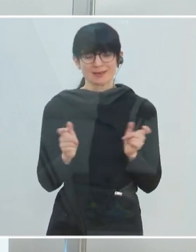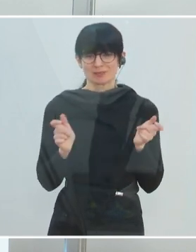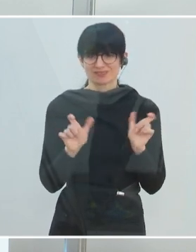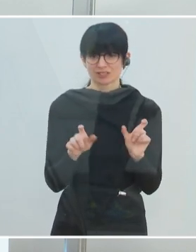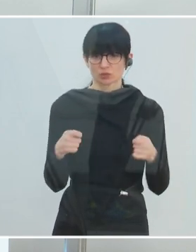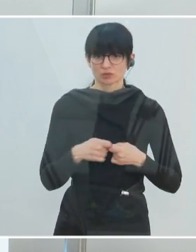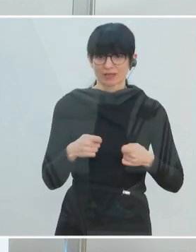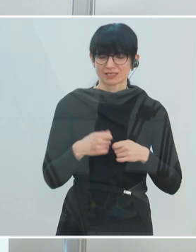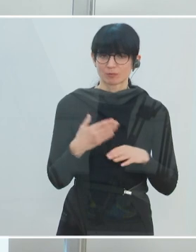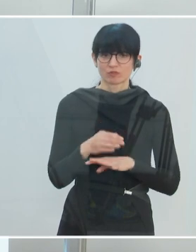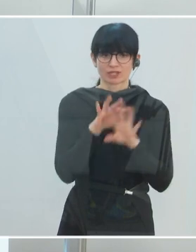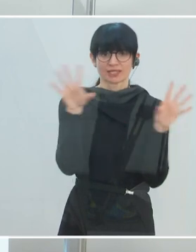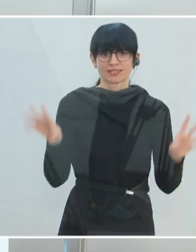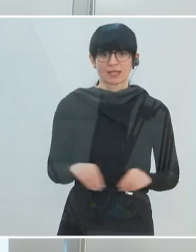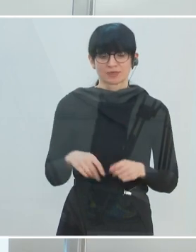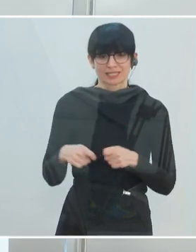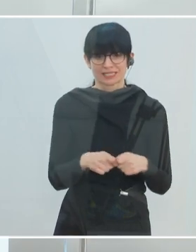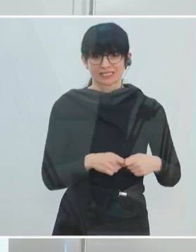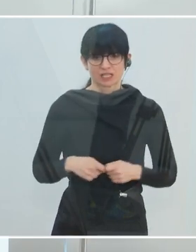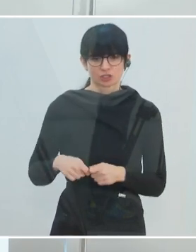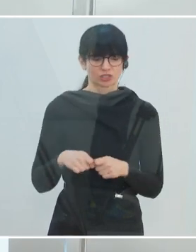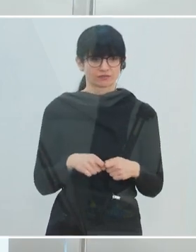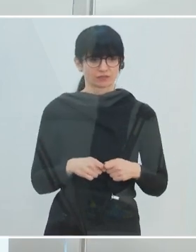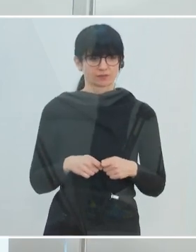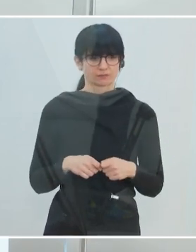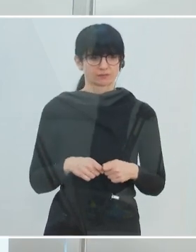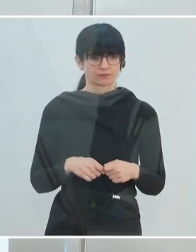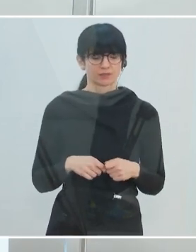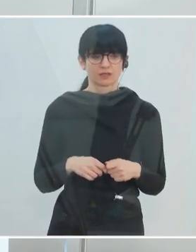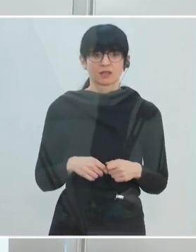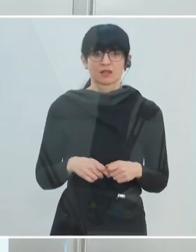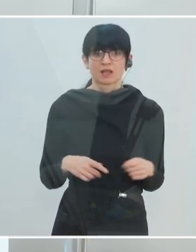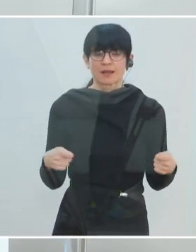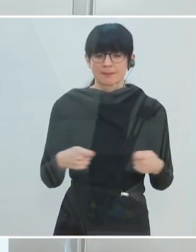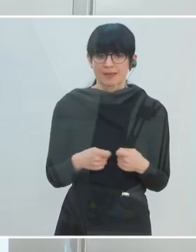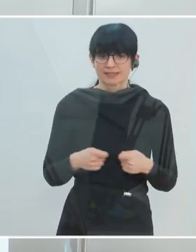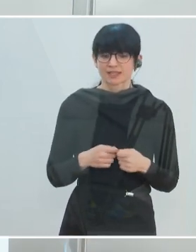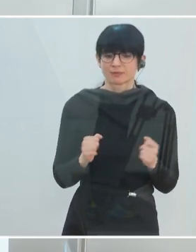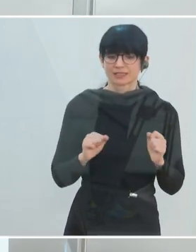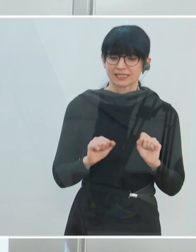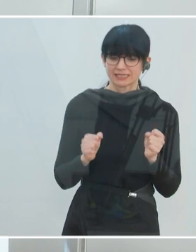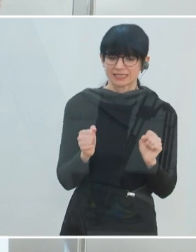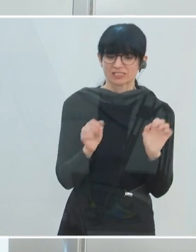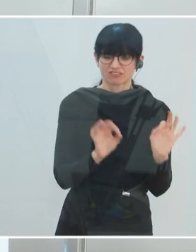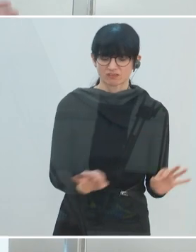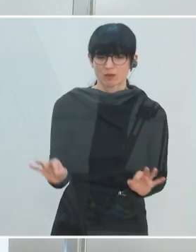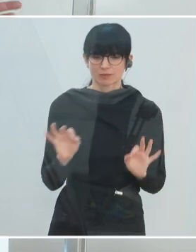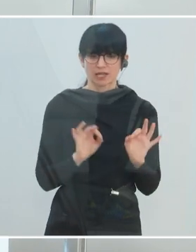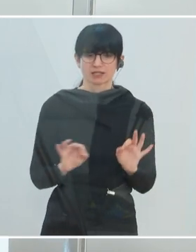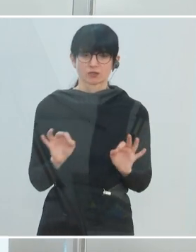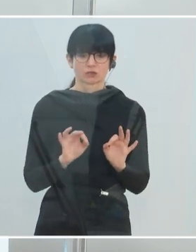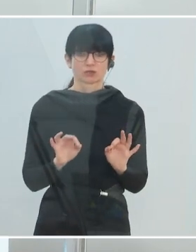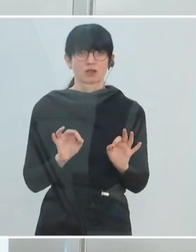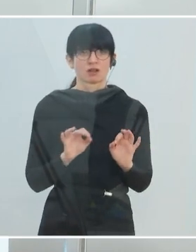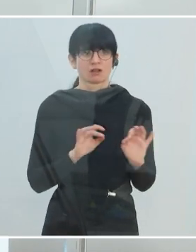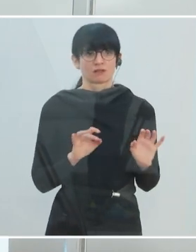gesamte Gesellschaft mitgedacht, Maßnahmen, Initiativen vorzubereiten. Und das geht hin bis zur